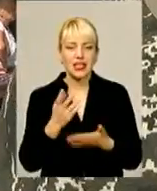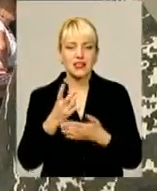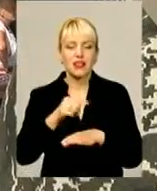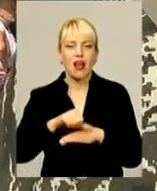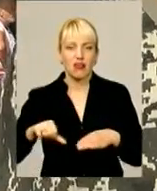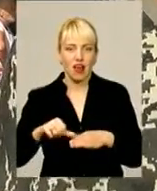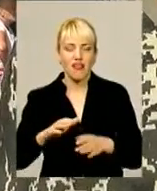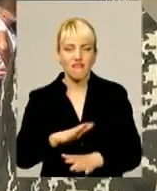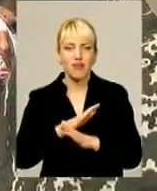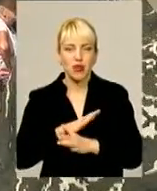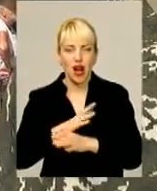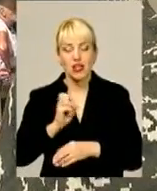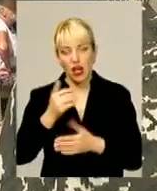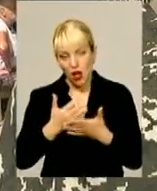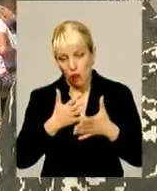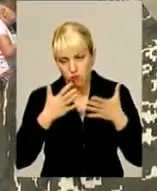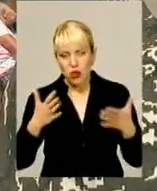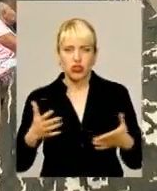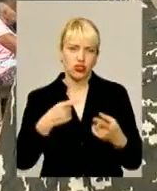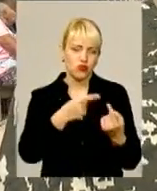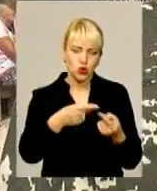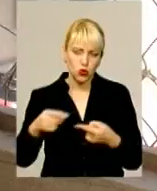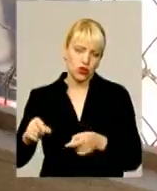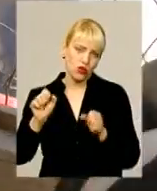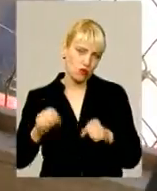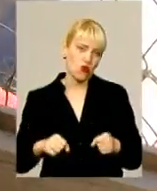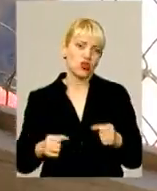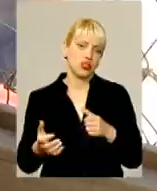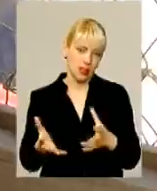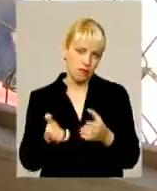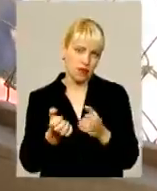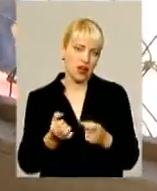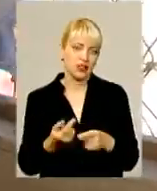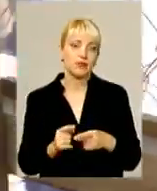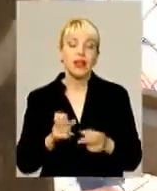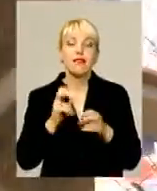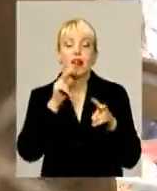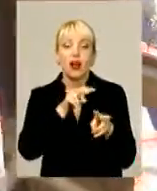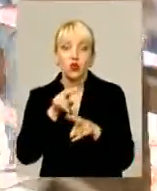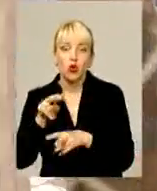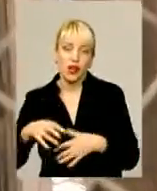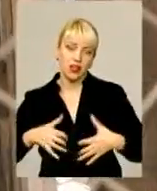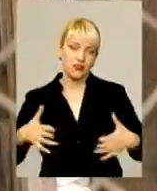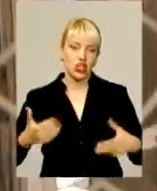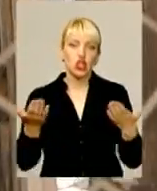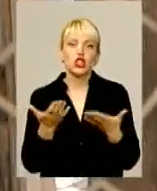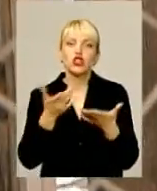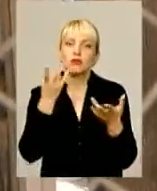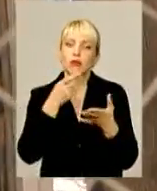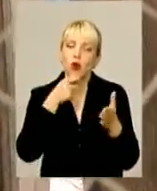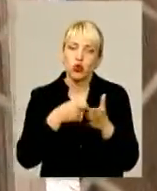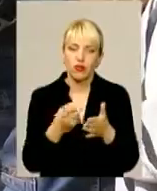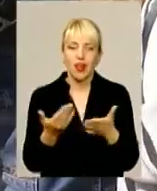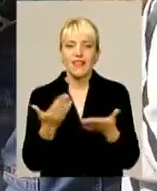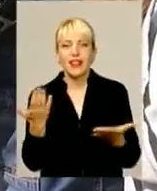а так, в принципі, більше видів животних можна спокійно доставати. Як доглядати тварин, чим їх потрібно годувати і від яких хвороб